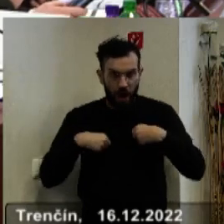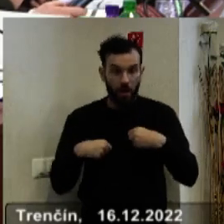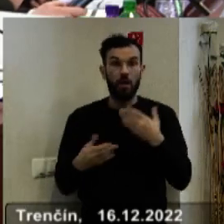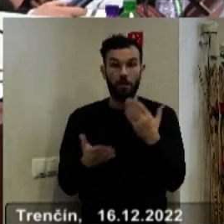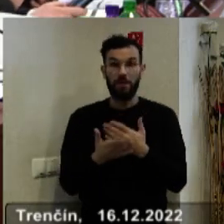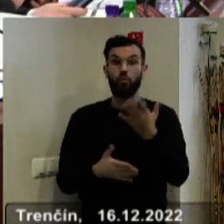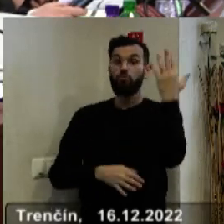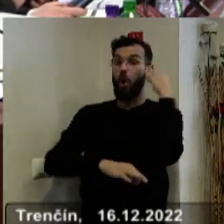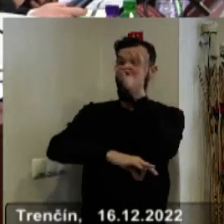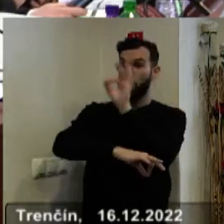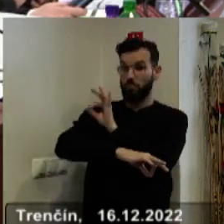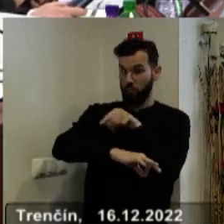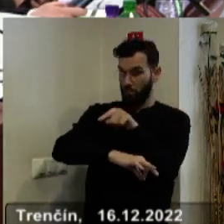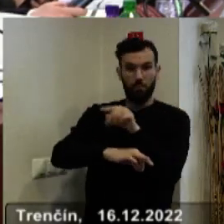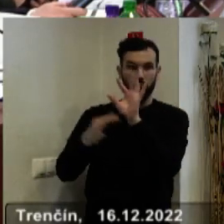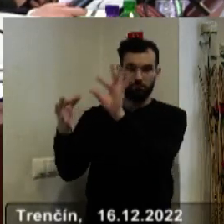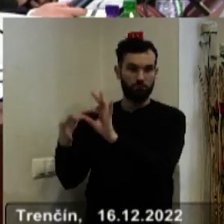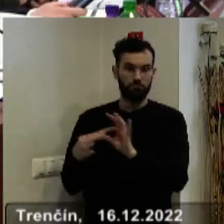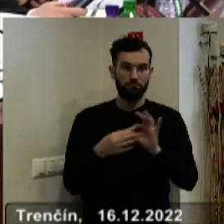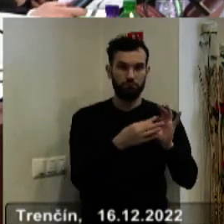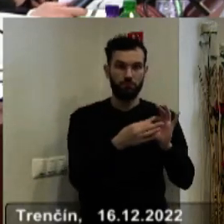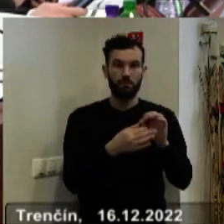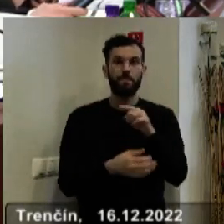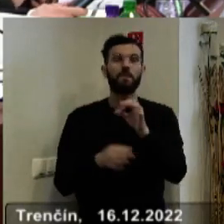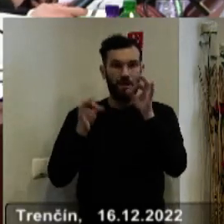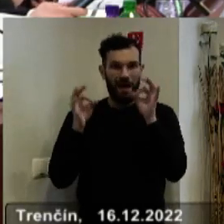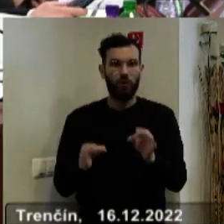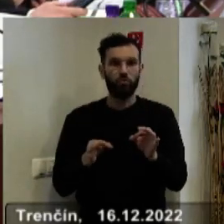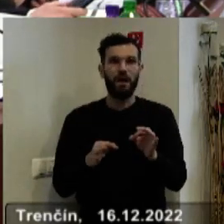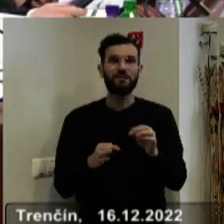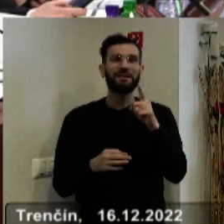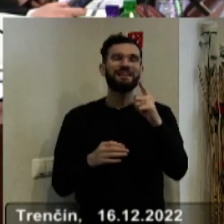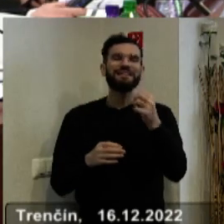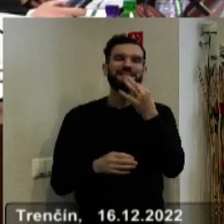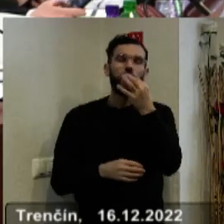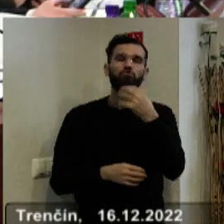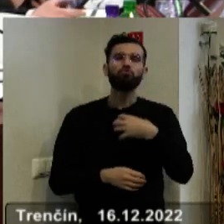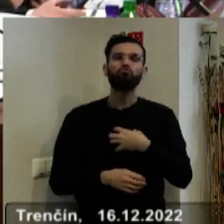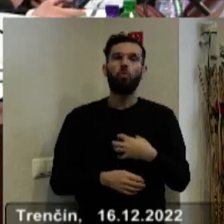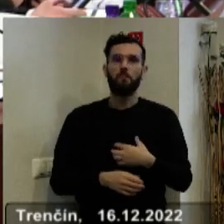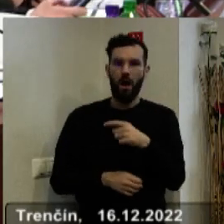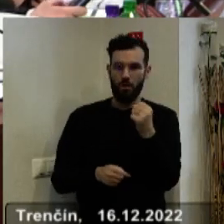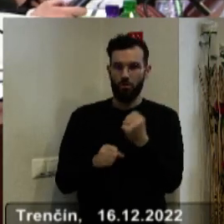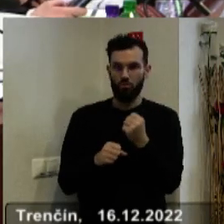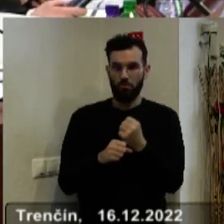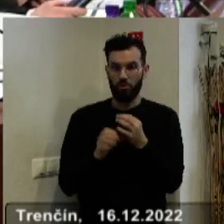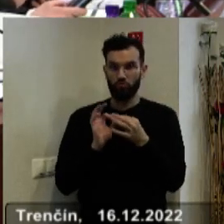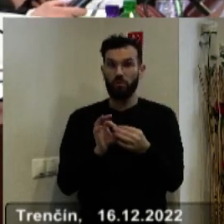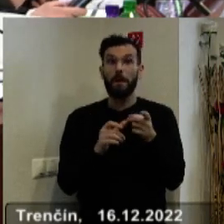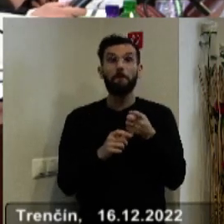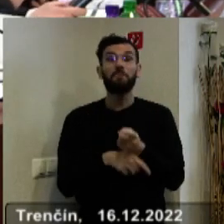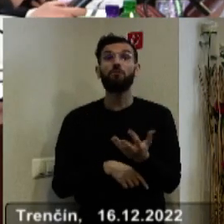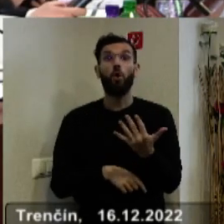vychádzame z tej koncepcie, je toto monitor, ten projekt AL, ktorý má jediný Trenčanská župa, ktorý sa v dobrom dotkne až 800